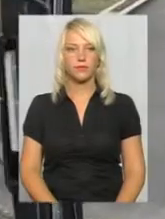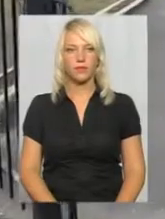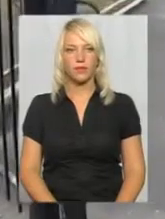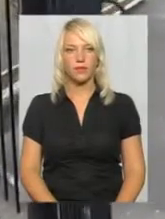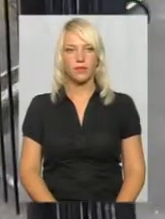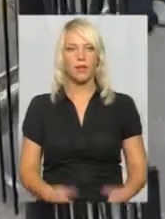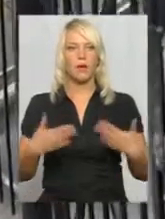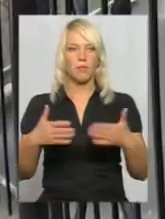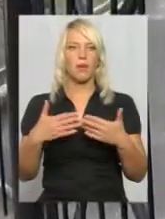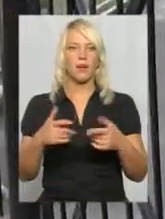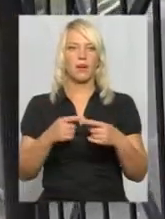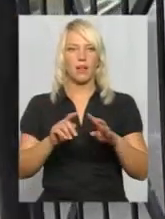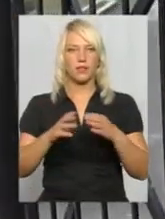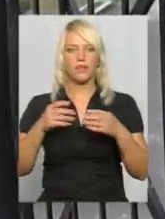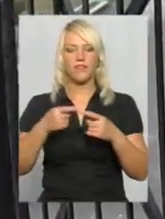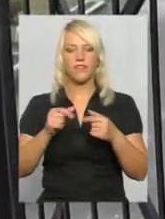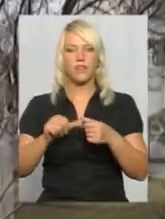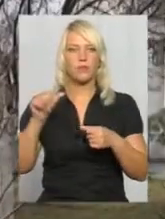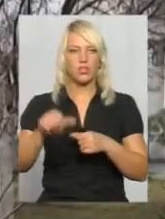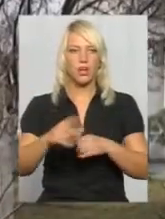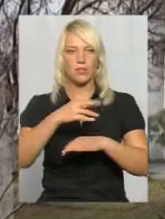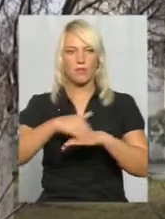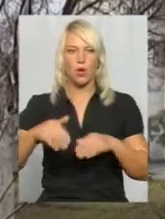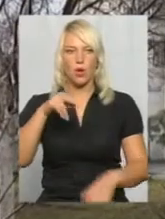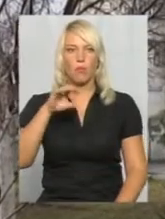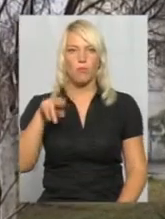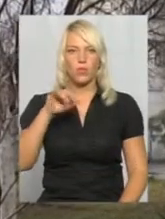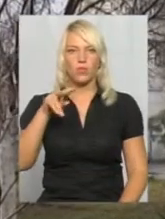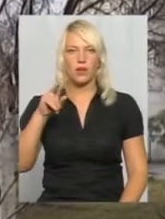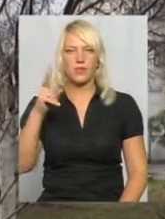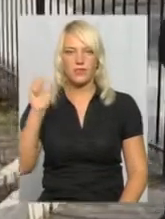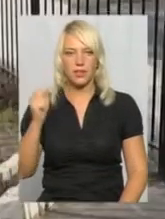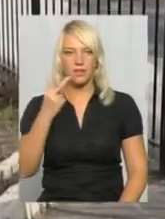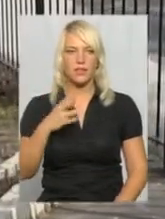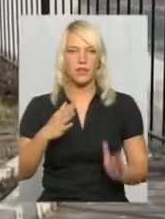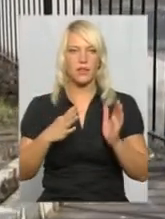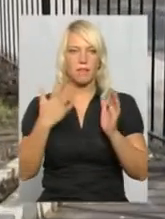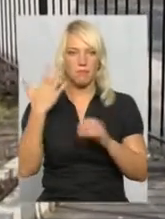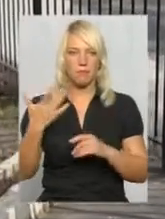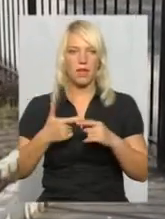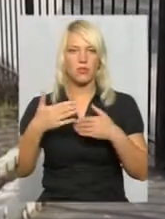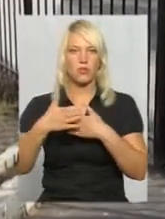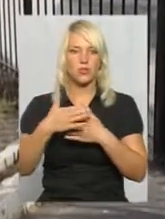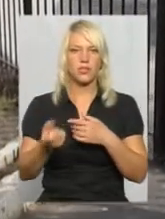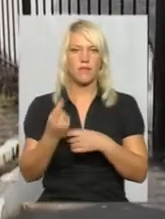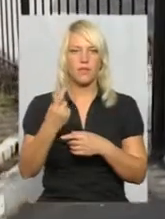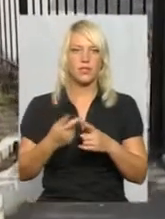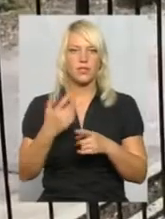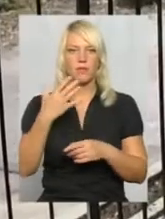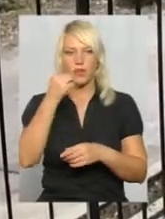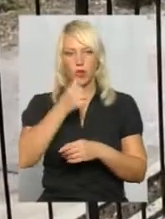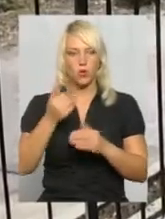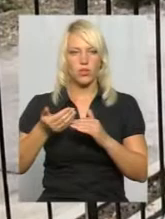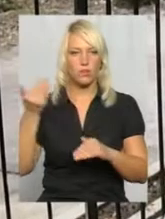Паркан з хвірткою від межової двір на Подільській 25 від сусідніх будинків. Огорожа з'явилася тут 5 років тому, а минулоріч паркан